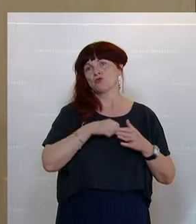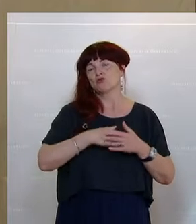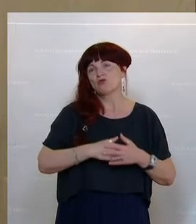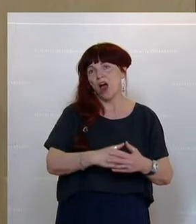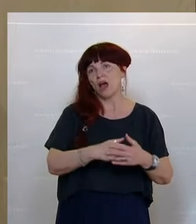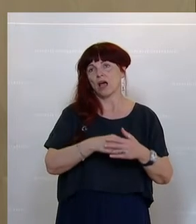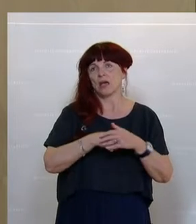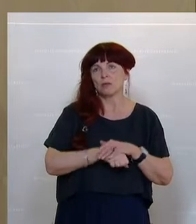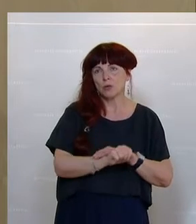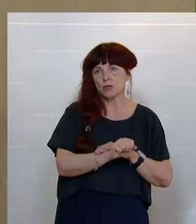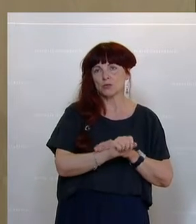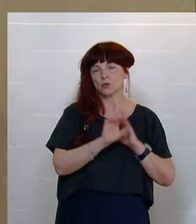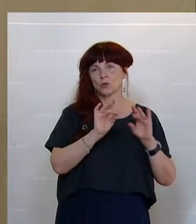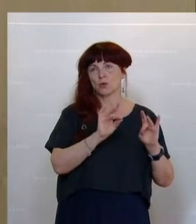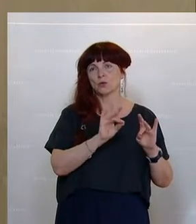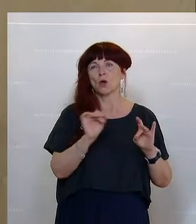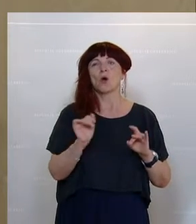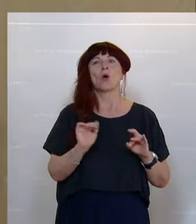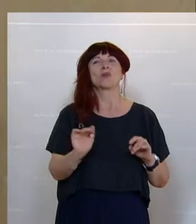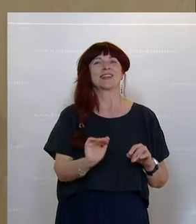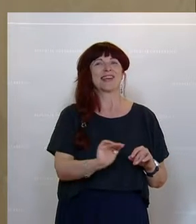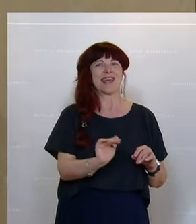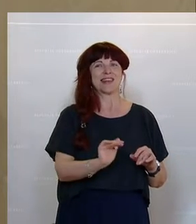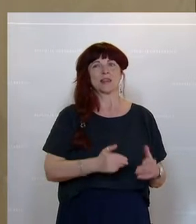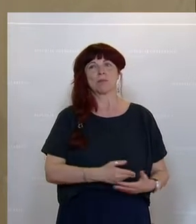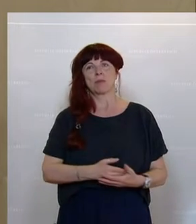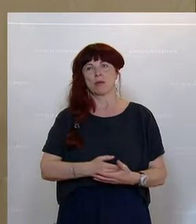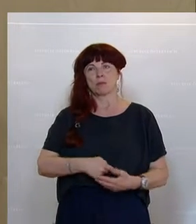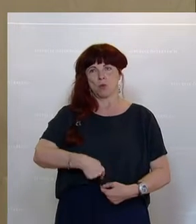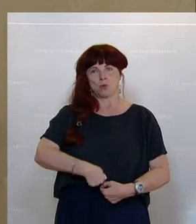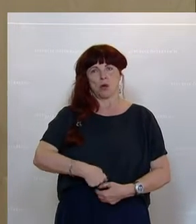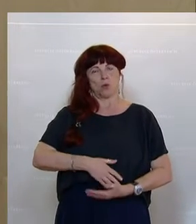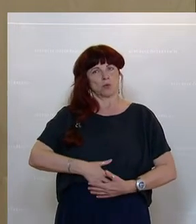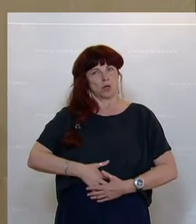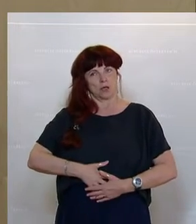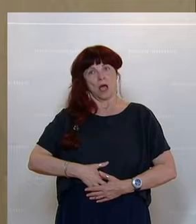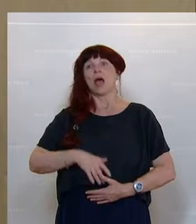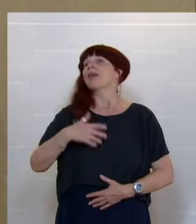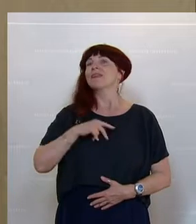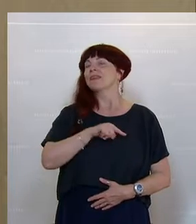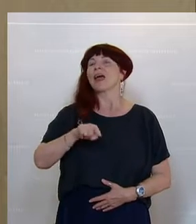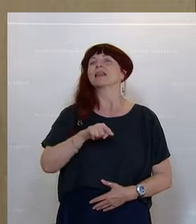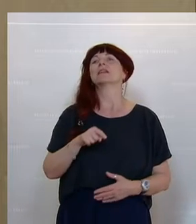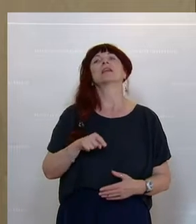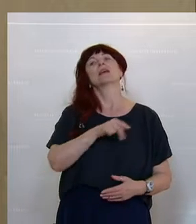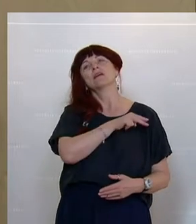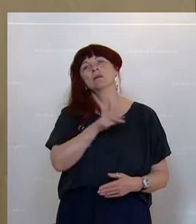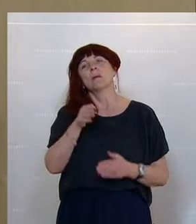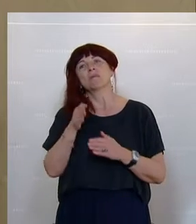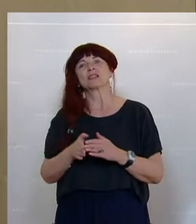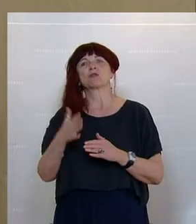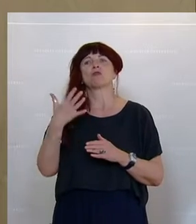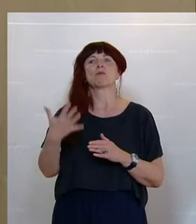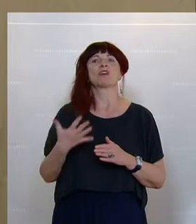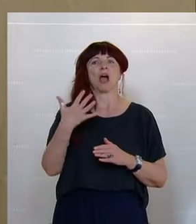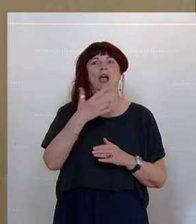Auge hat und die Gesundheit des ungeborenen Kindes und des Babys, sondern er geht ja über die ersten fünf Lebensjahre. Und wir waren einfach der Meinung, wenn